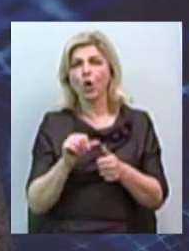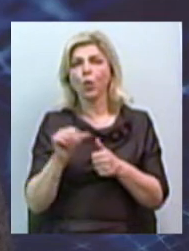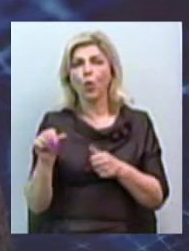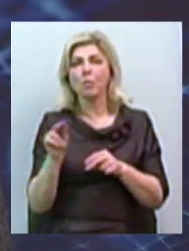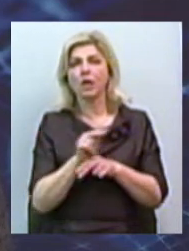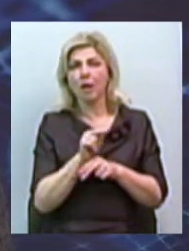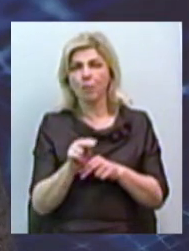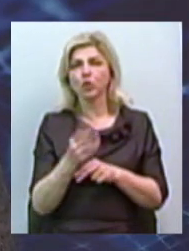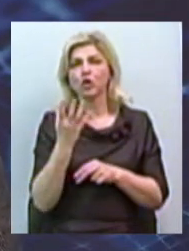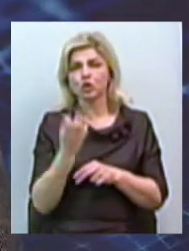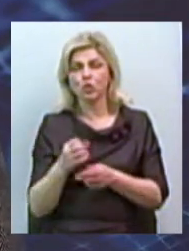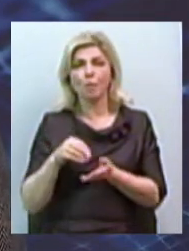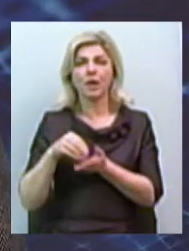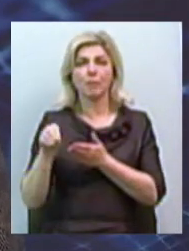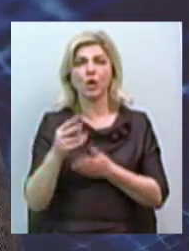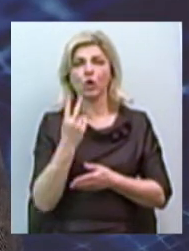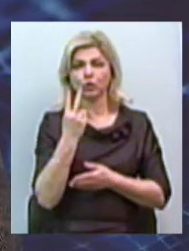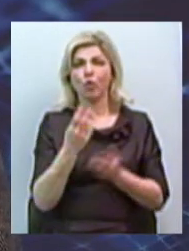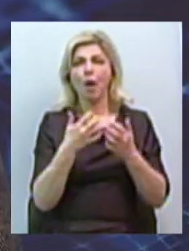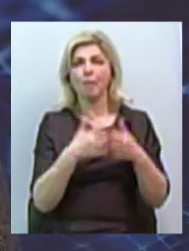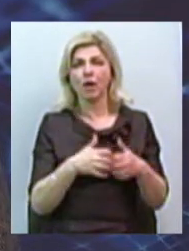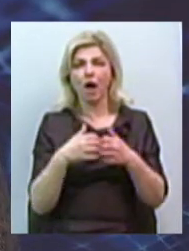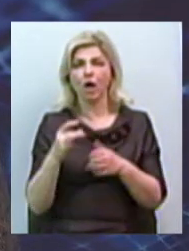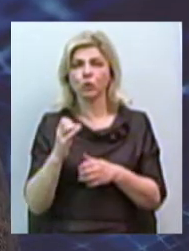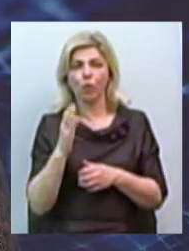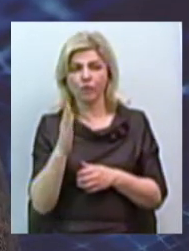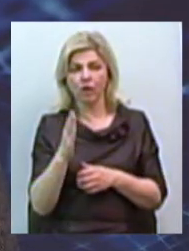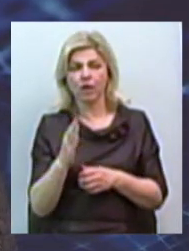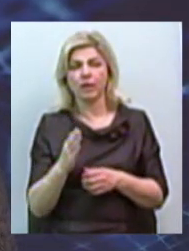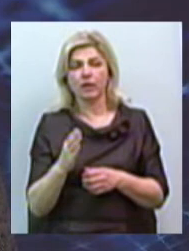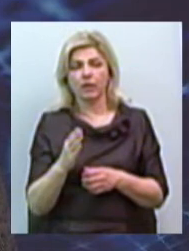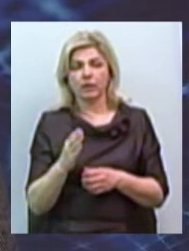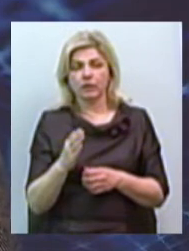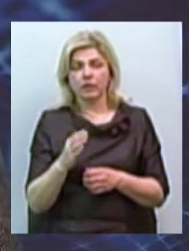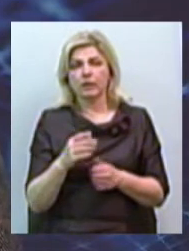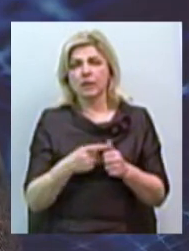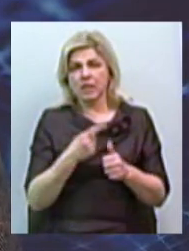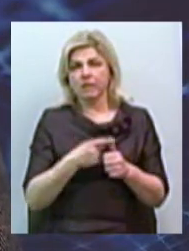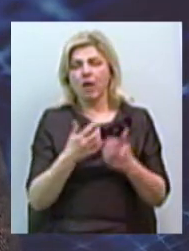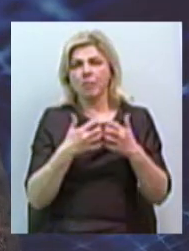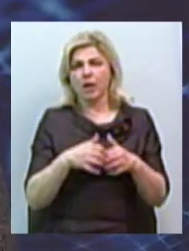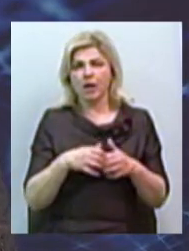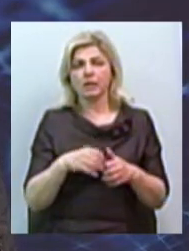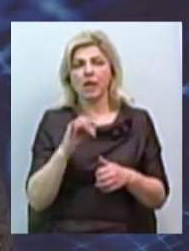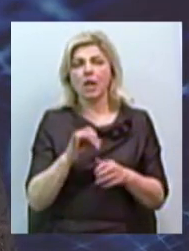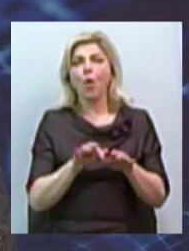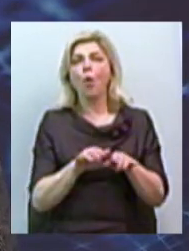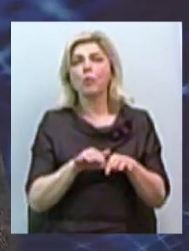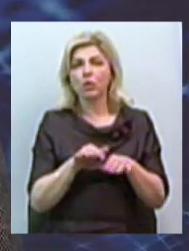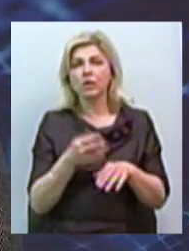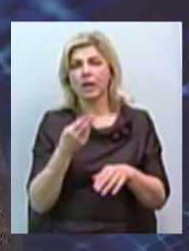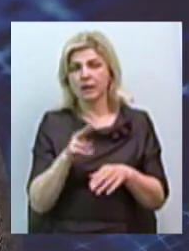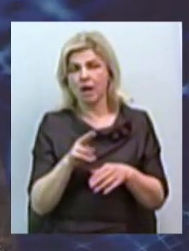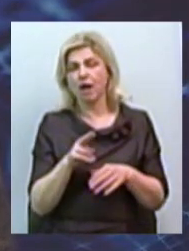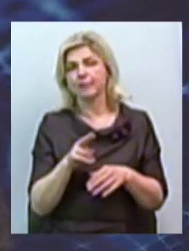идет приобретение еще двух аппаратов. Это гамма-терапевтическая установка Терабалт и компьютерный томограф для разметки.